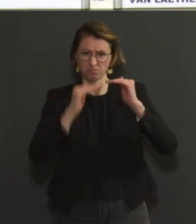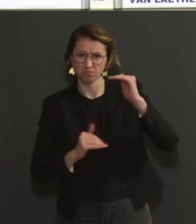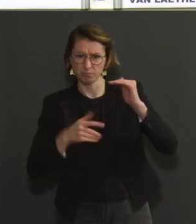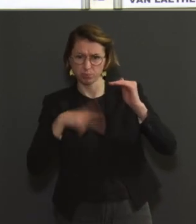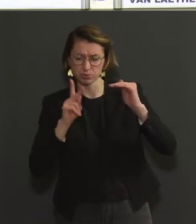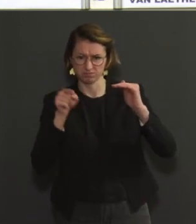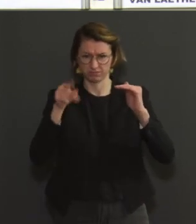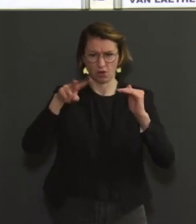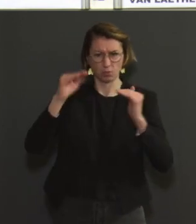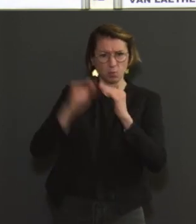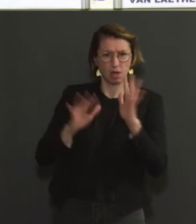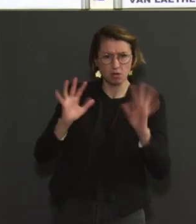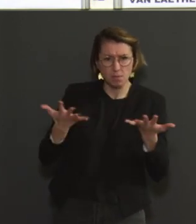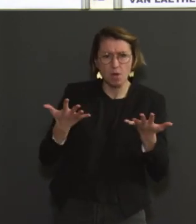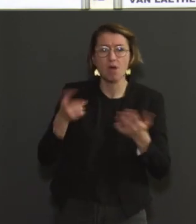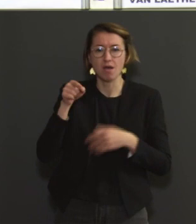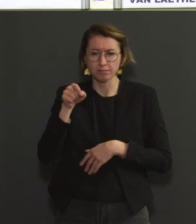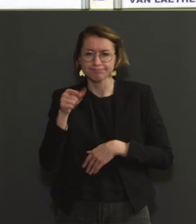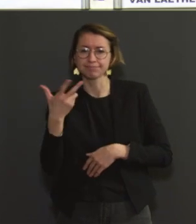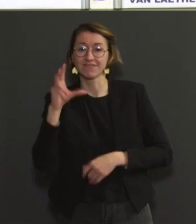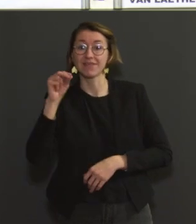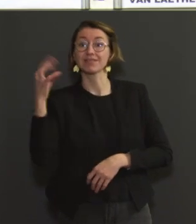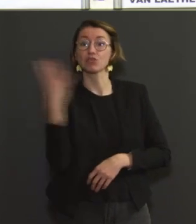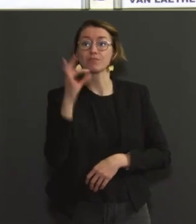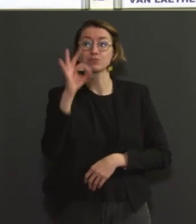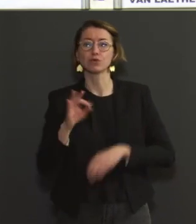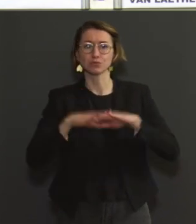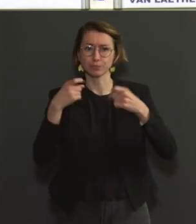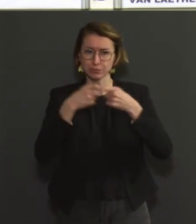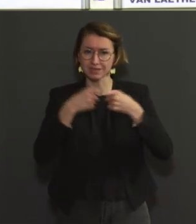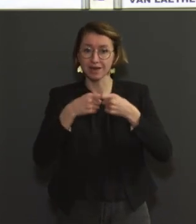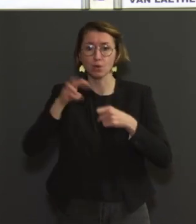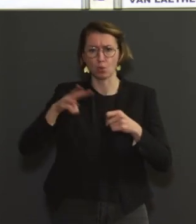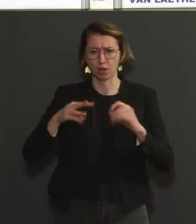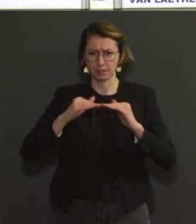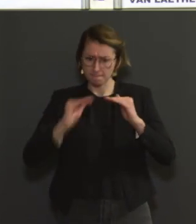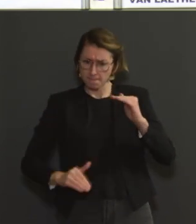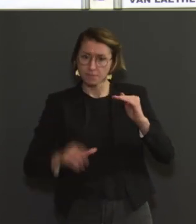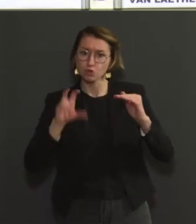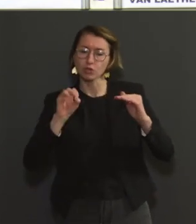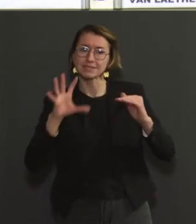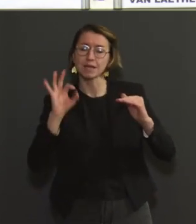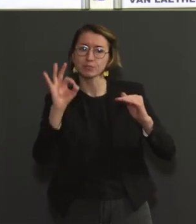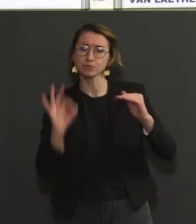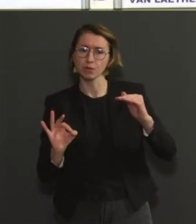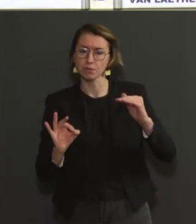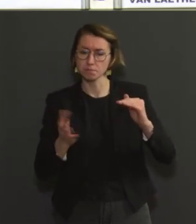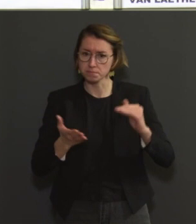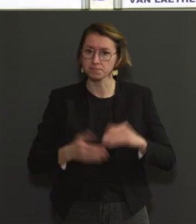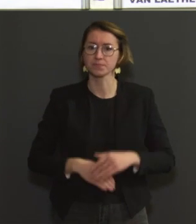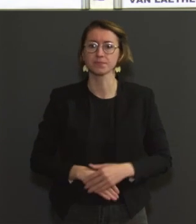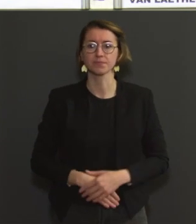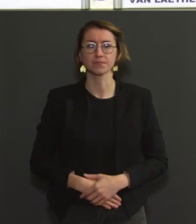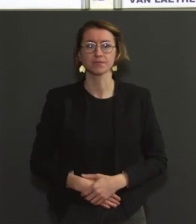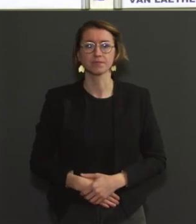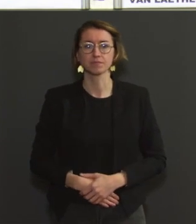et que pour la Wallonie, ont diminué de 35%. Ceci nous amène actuellement à un total